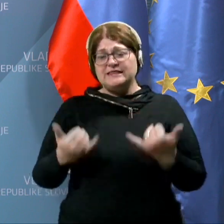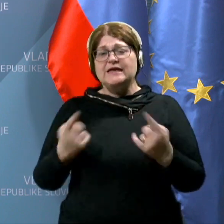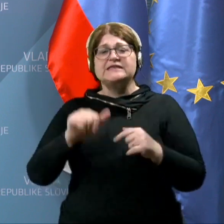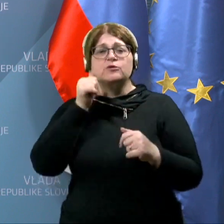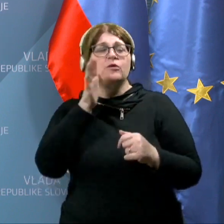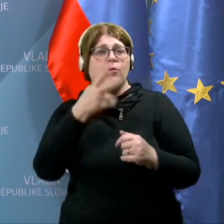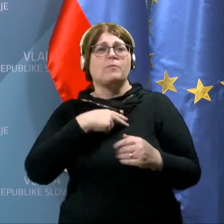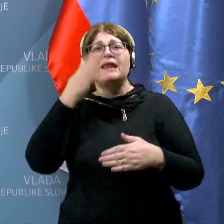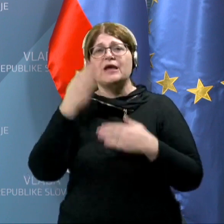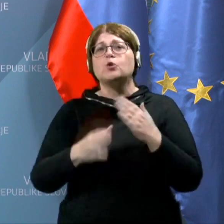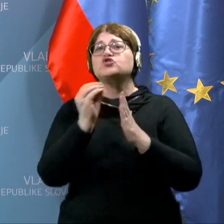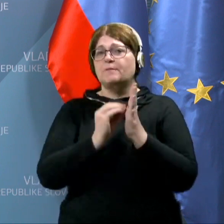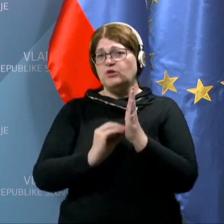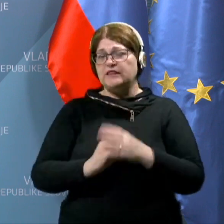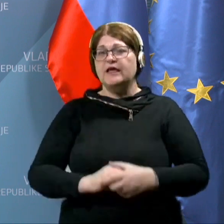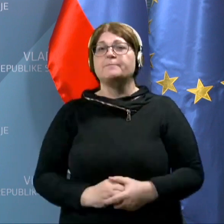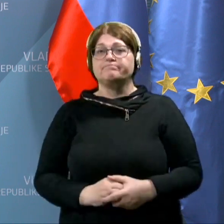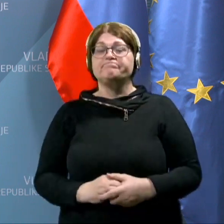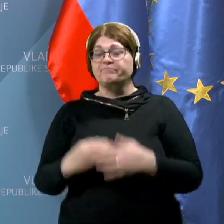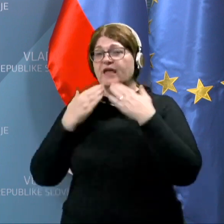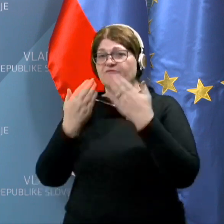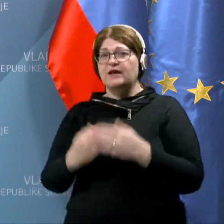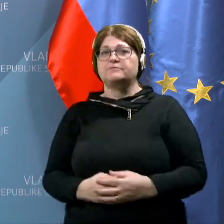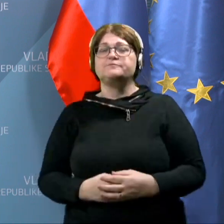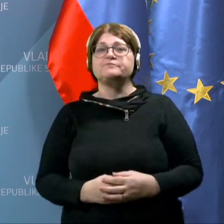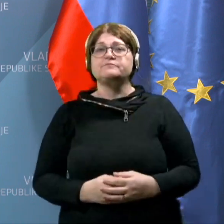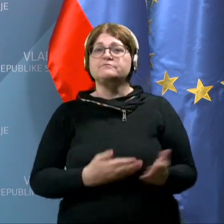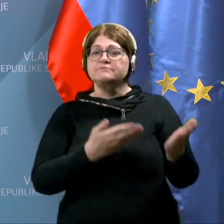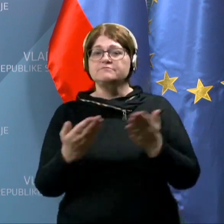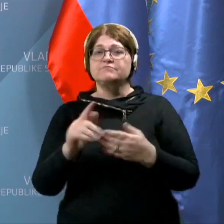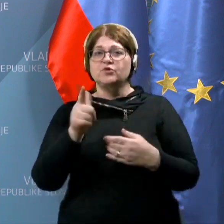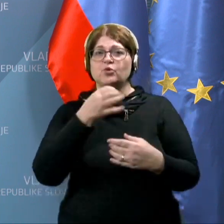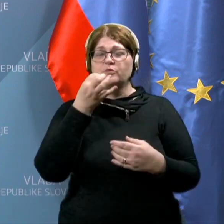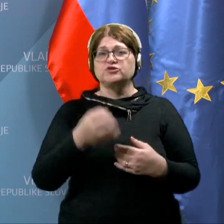končne podatke. Hvala, domen, izvodno.